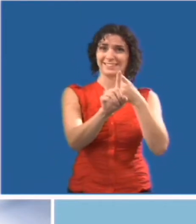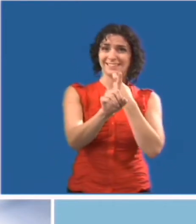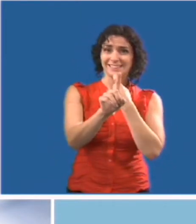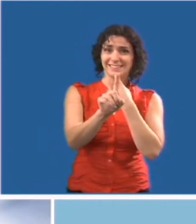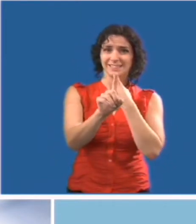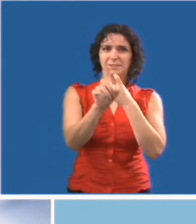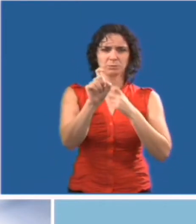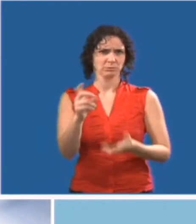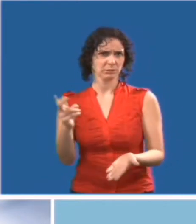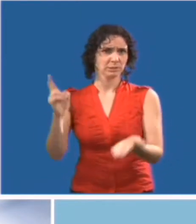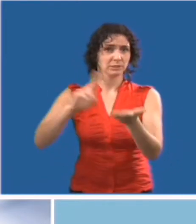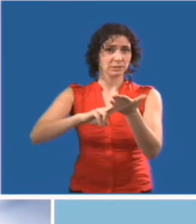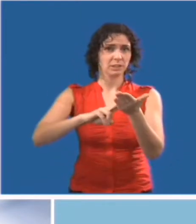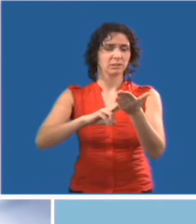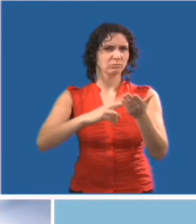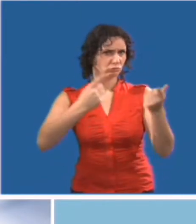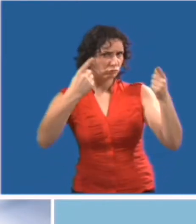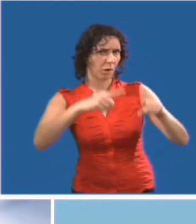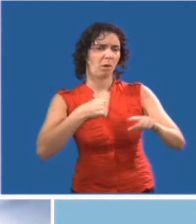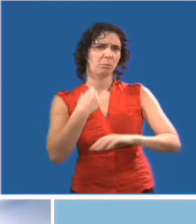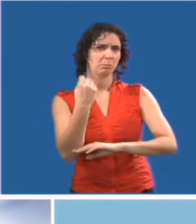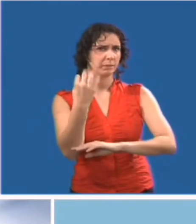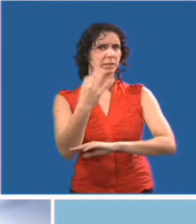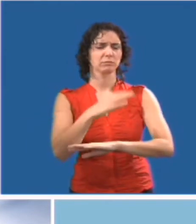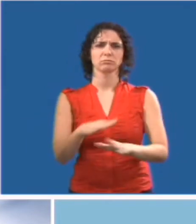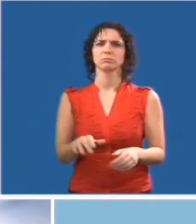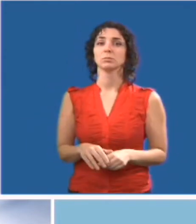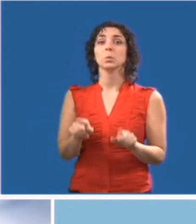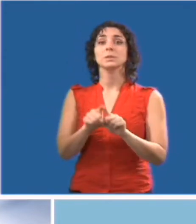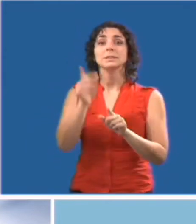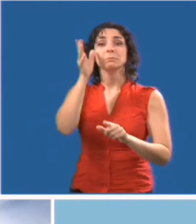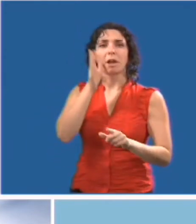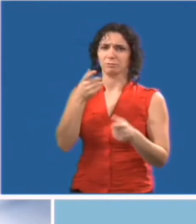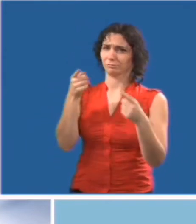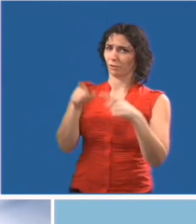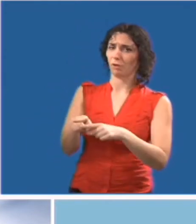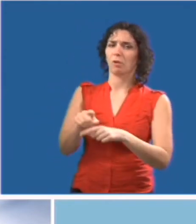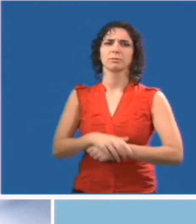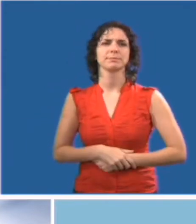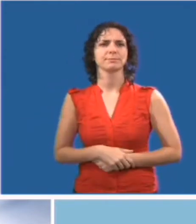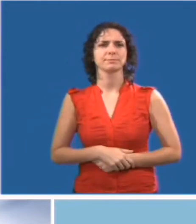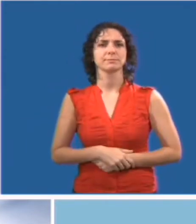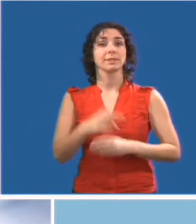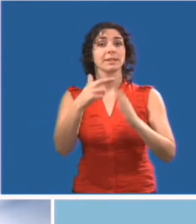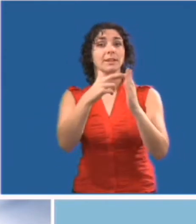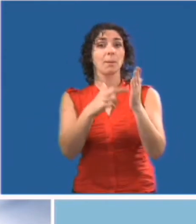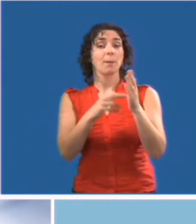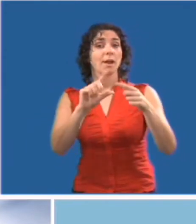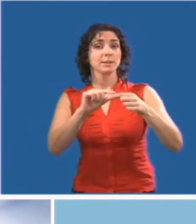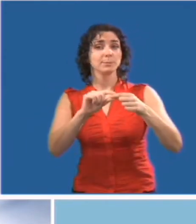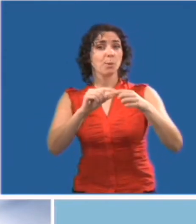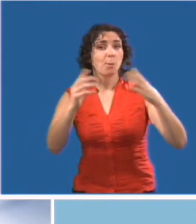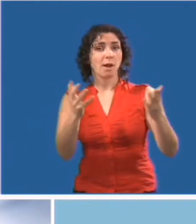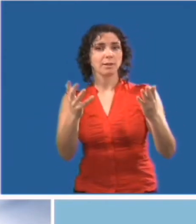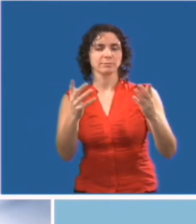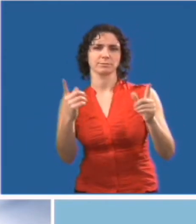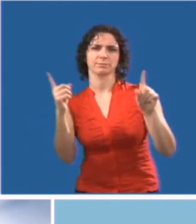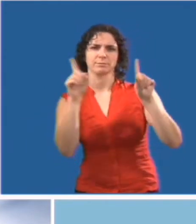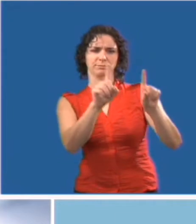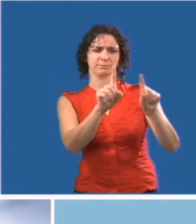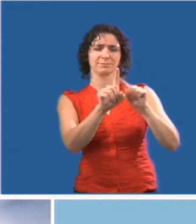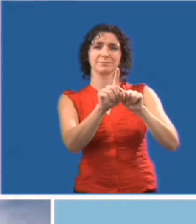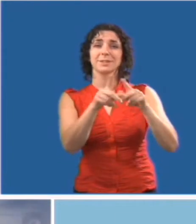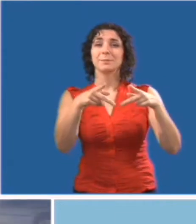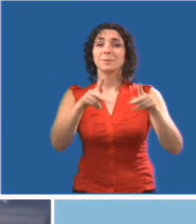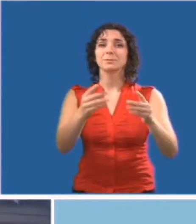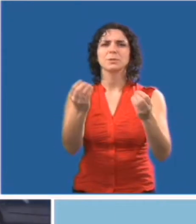préciser qu'il ne s'agit pas d'un employé de l'école, mais plutôt d'une personne chargée d'aider